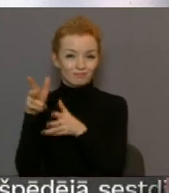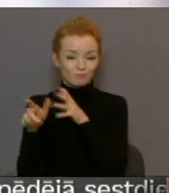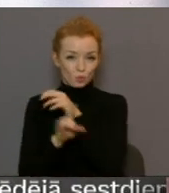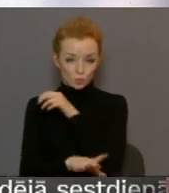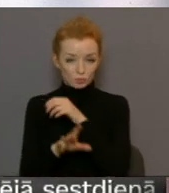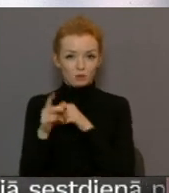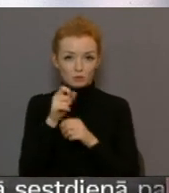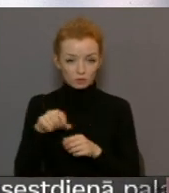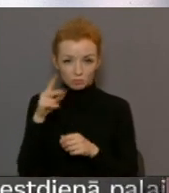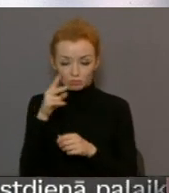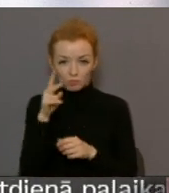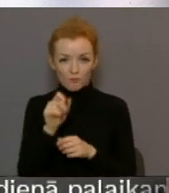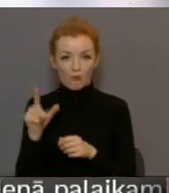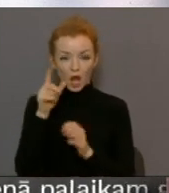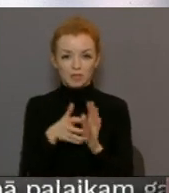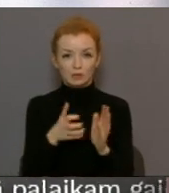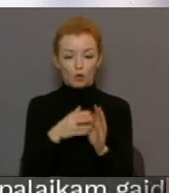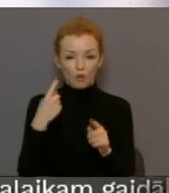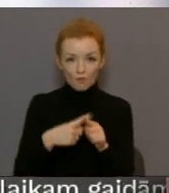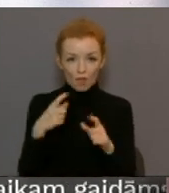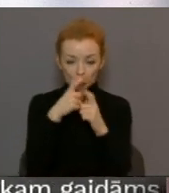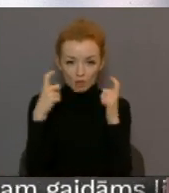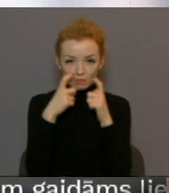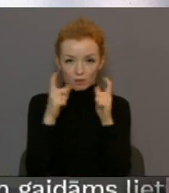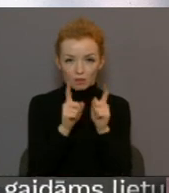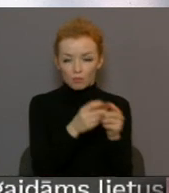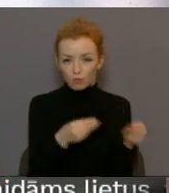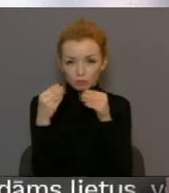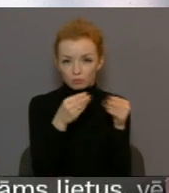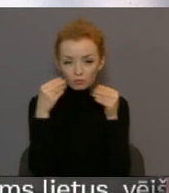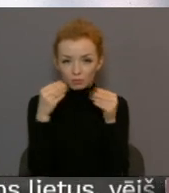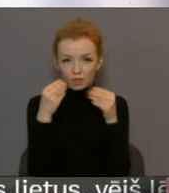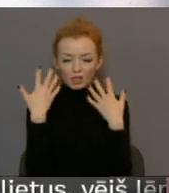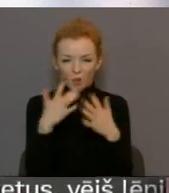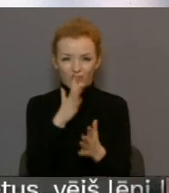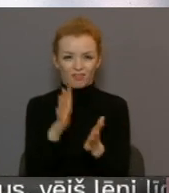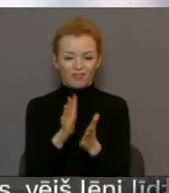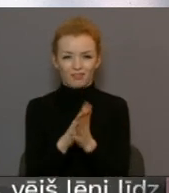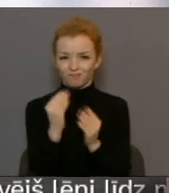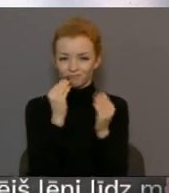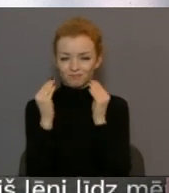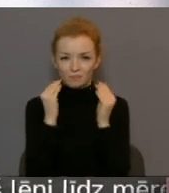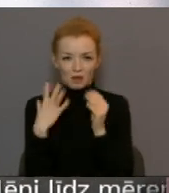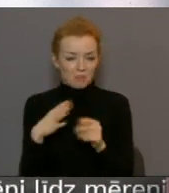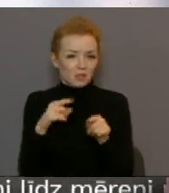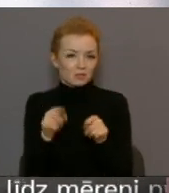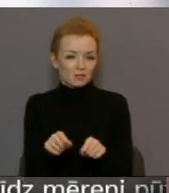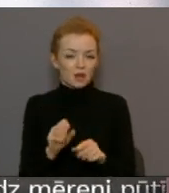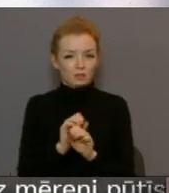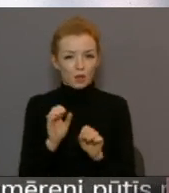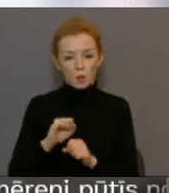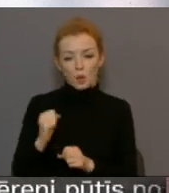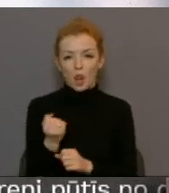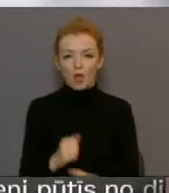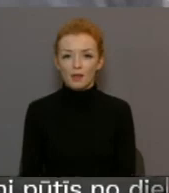vairāk kārt izmanto vienreiz lietojumās sejas maskas, pat tādas, kas ir jau acīm redzama netīras. Kādēļ tā skaidro TV Kurzem.